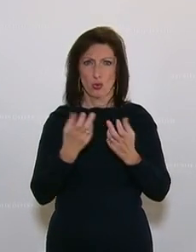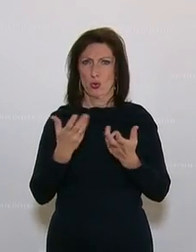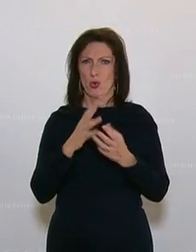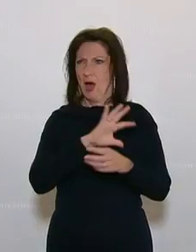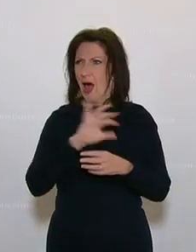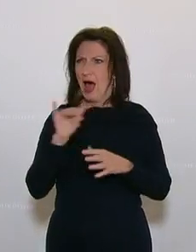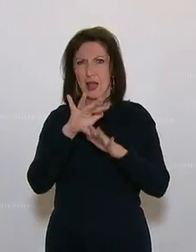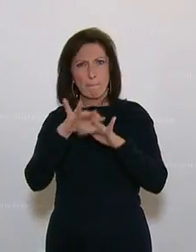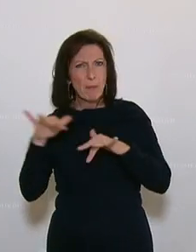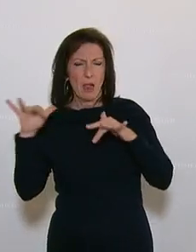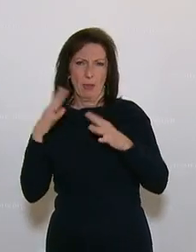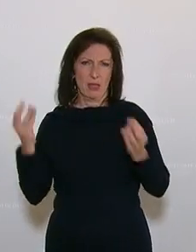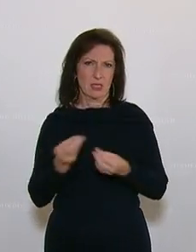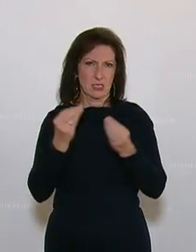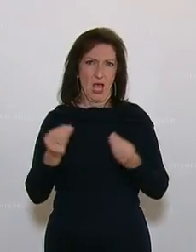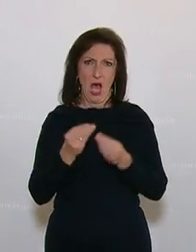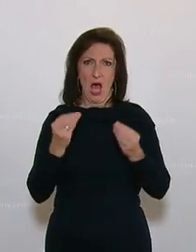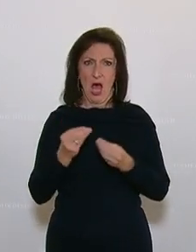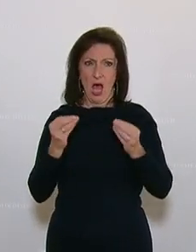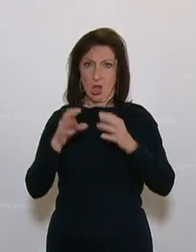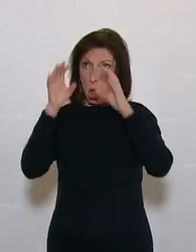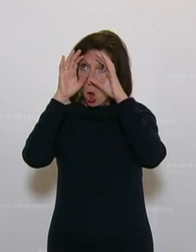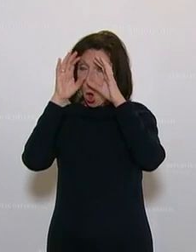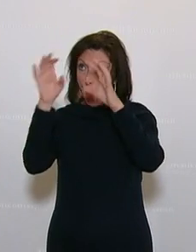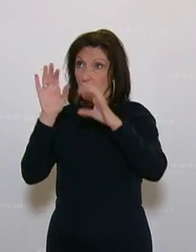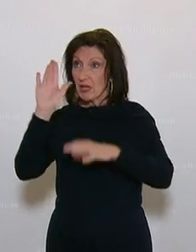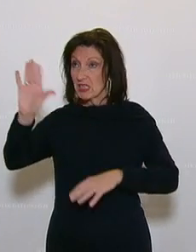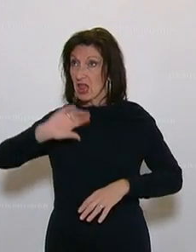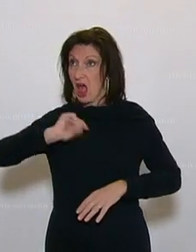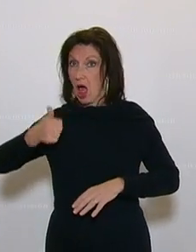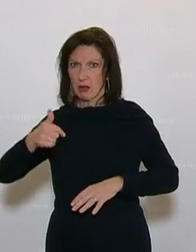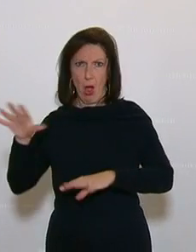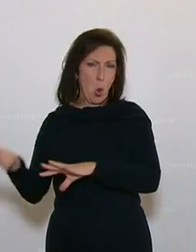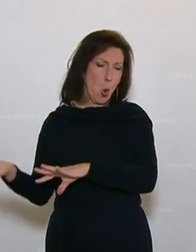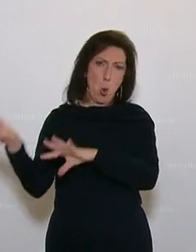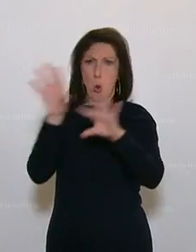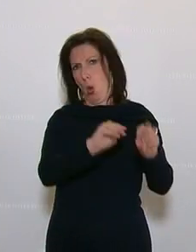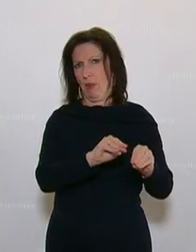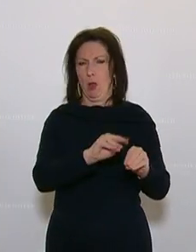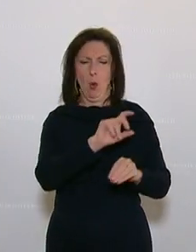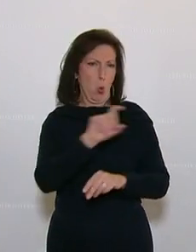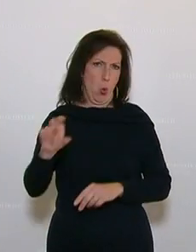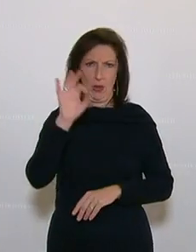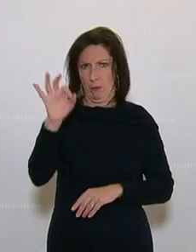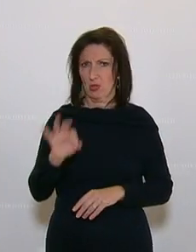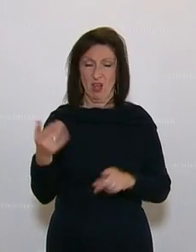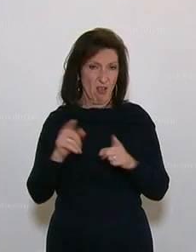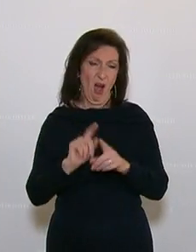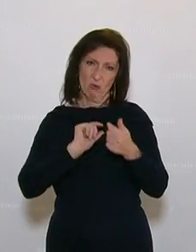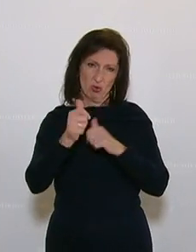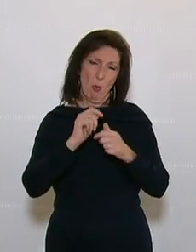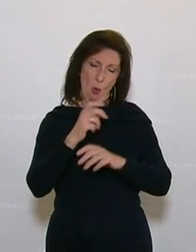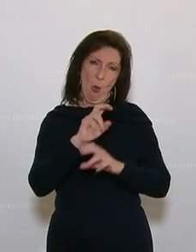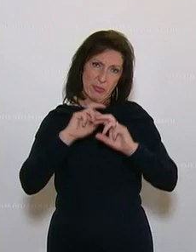parlamentarische Ausense betrifft, den Stil der ÖVP 1 zu 1 übernommen hat. Und das betrifft ja auch den Sportausschuss. Und dann weicht